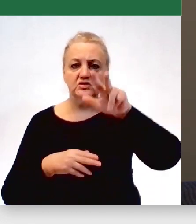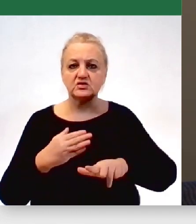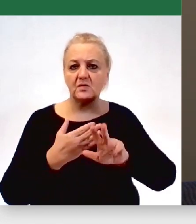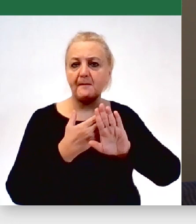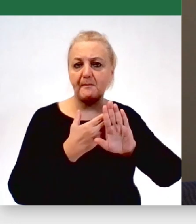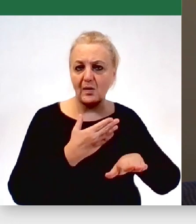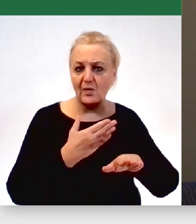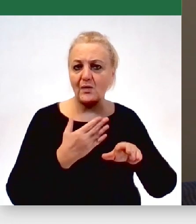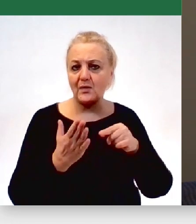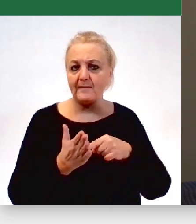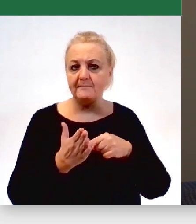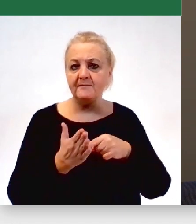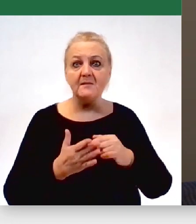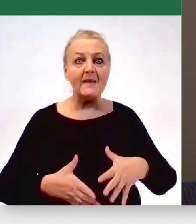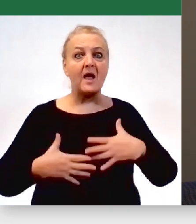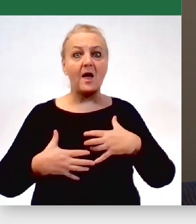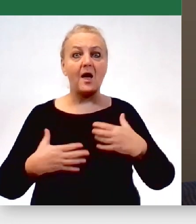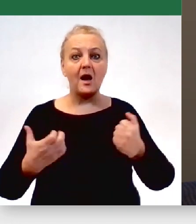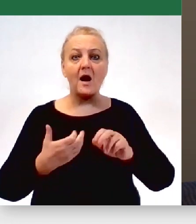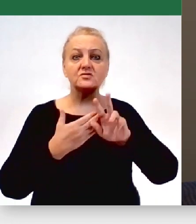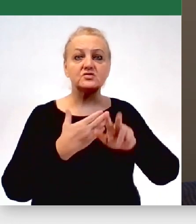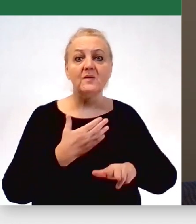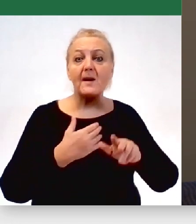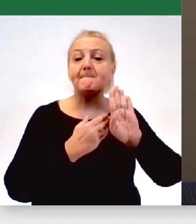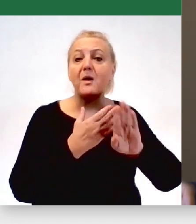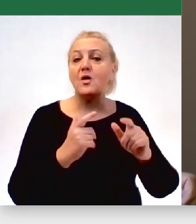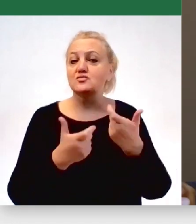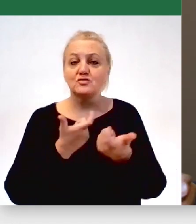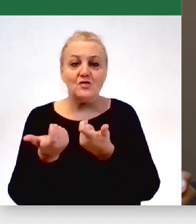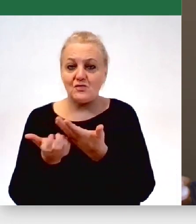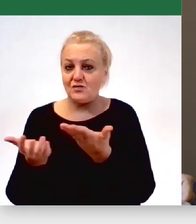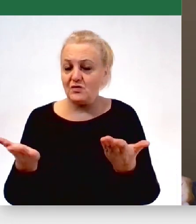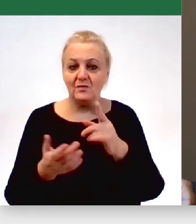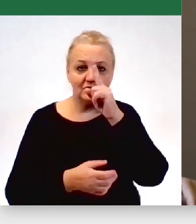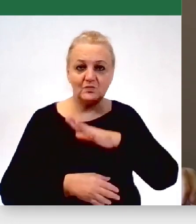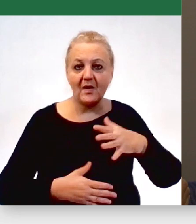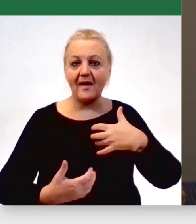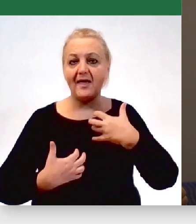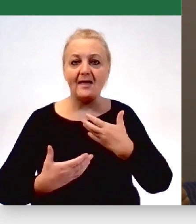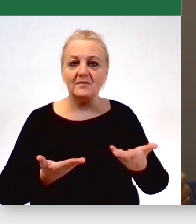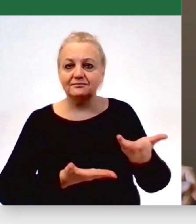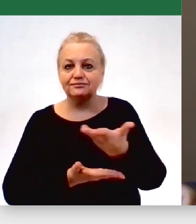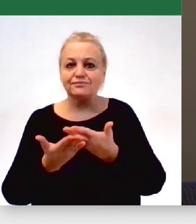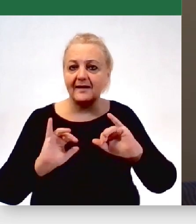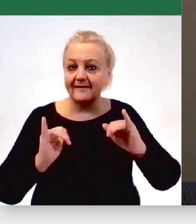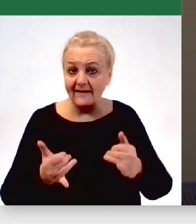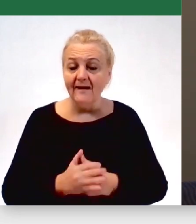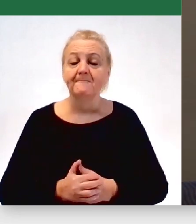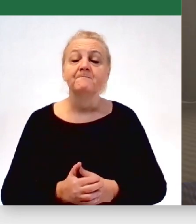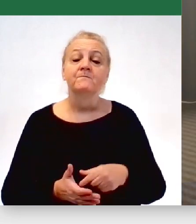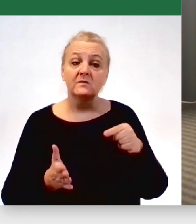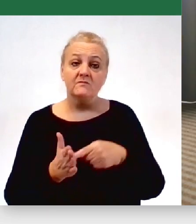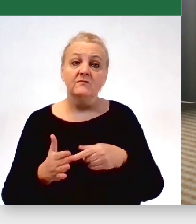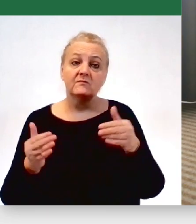uniesienia, jak zagospodarowywać społeczne emocje, które mogły,